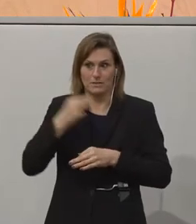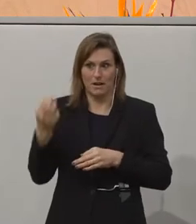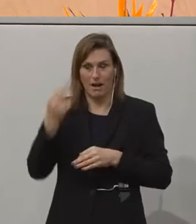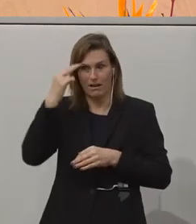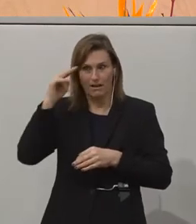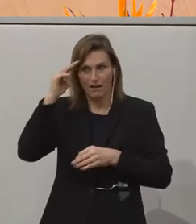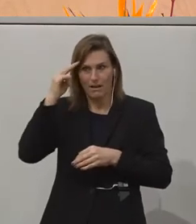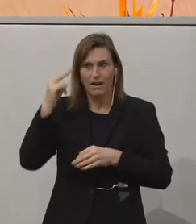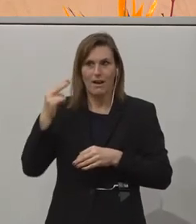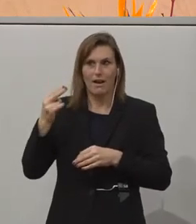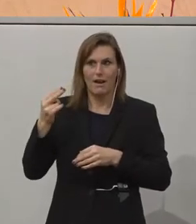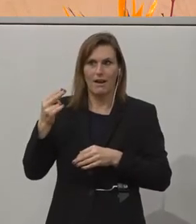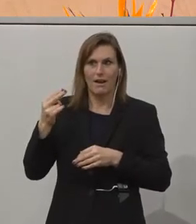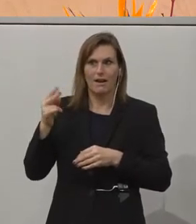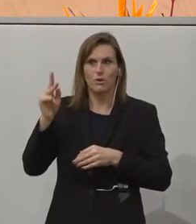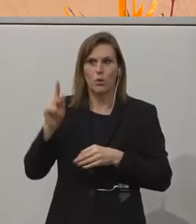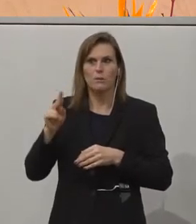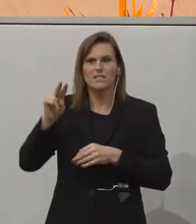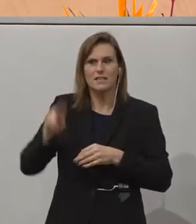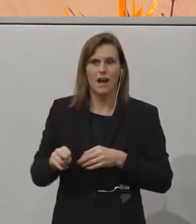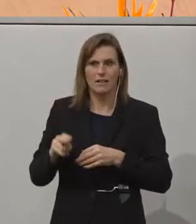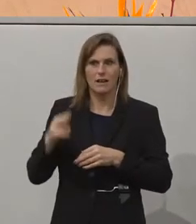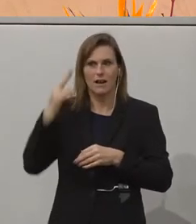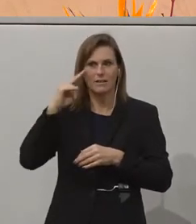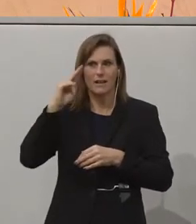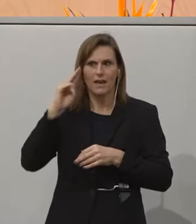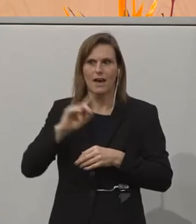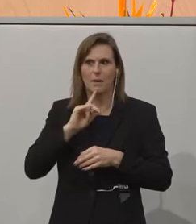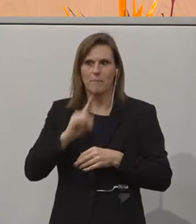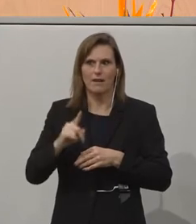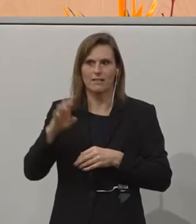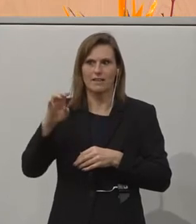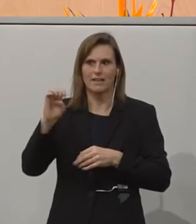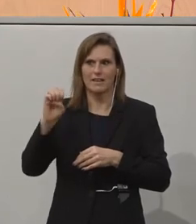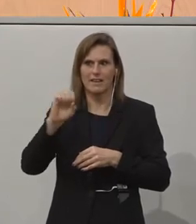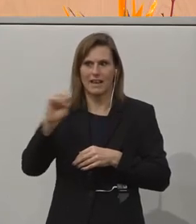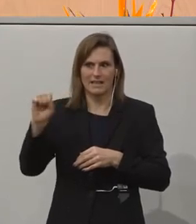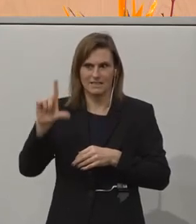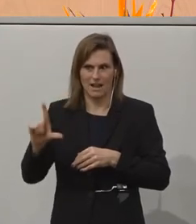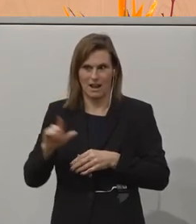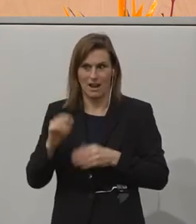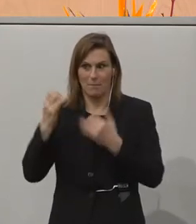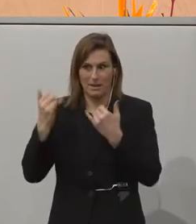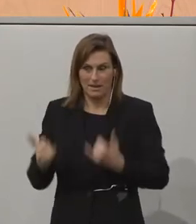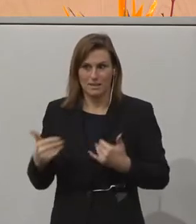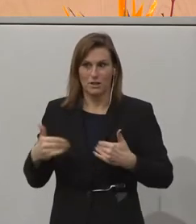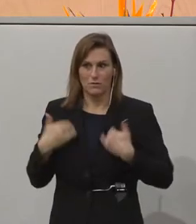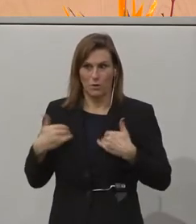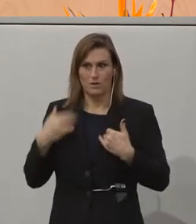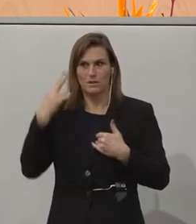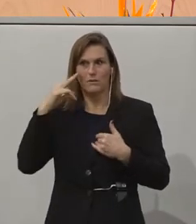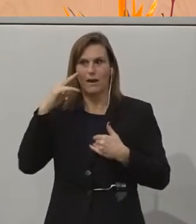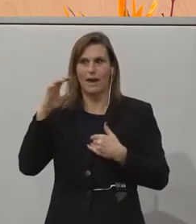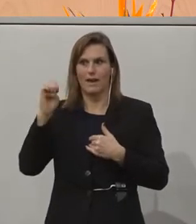Martin Essl. Und in der Zwischenzeit versuchen wir die Verbindung zu Mr. Vaswani wiederherzustellen. Aber jetzt freuen wir uns auf Martin